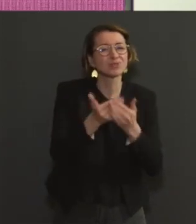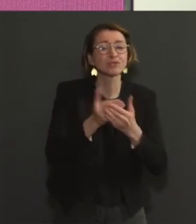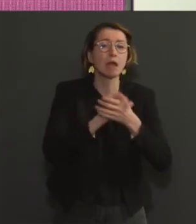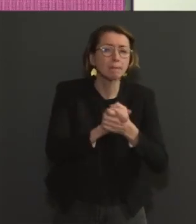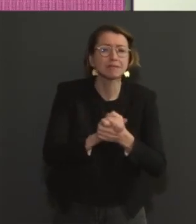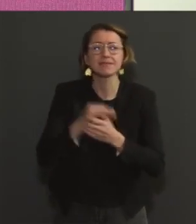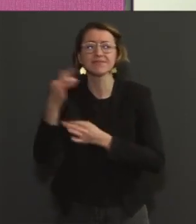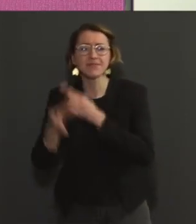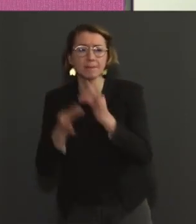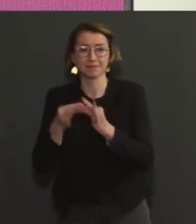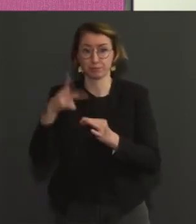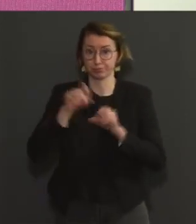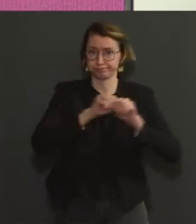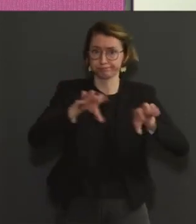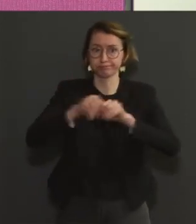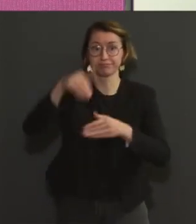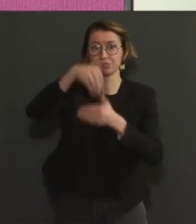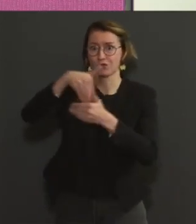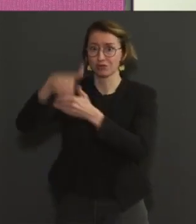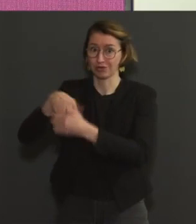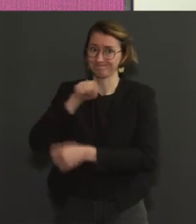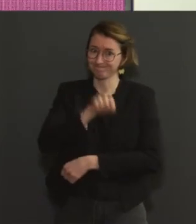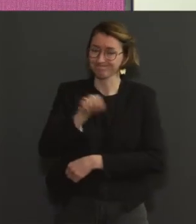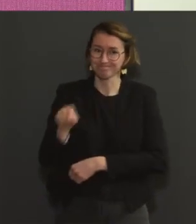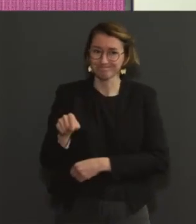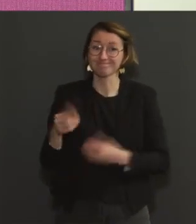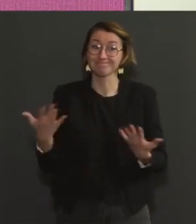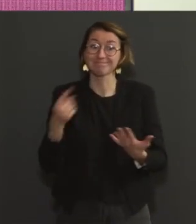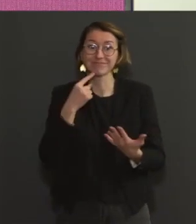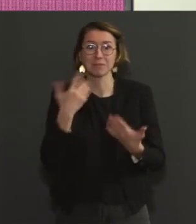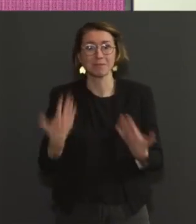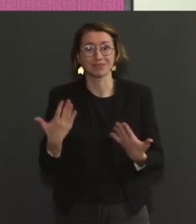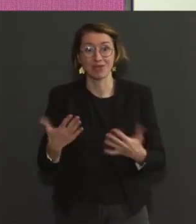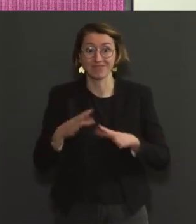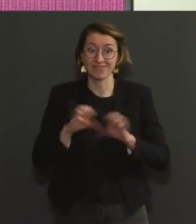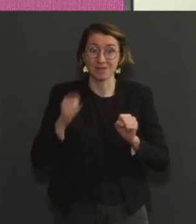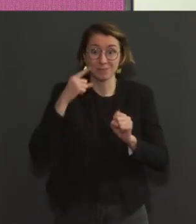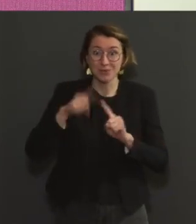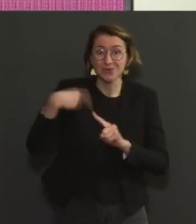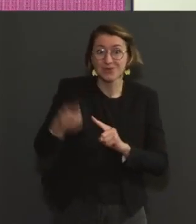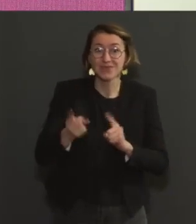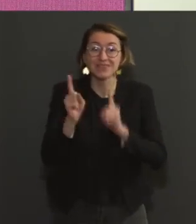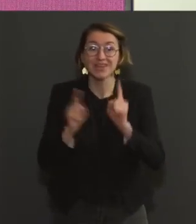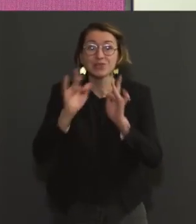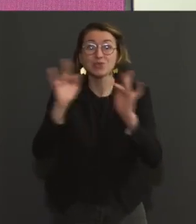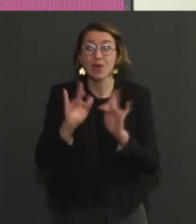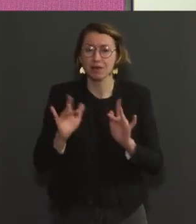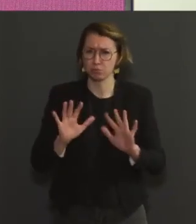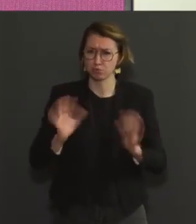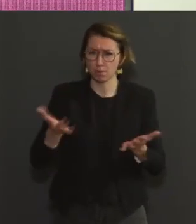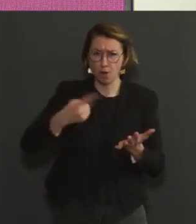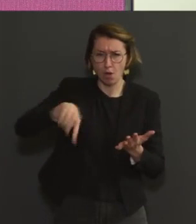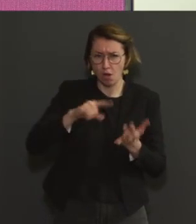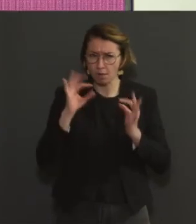ferez maintenant, mais aussi surtout ce que vous ferez à l'époque des fêtes, va être déterminant par rapport à la transmission de l